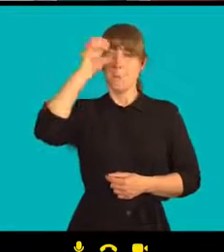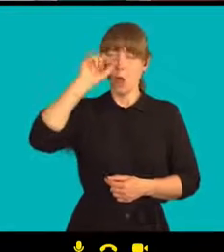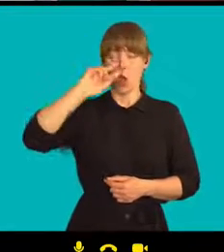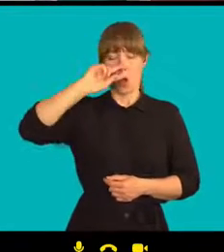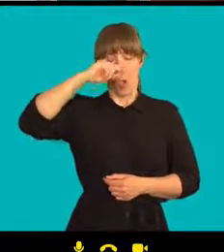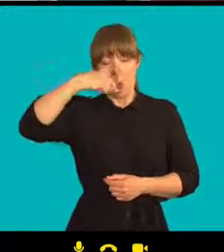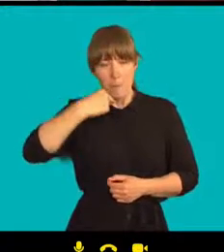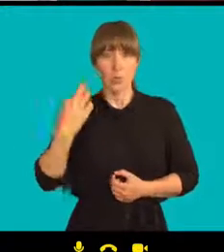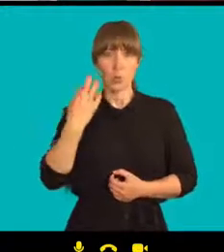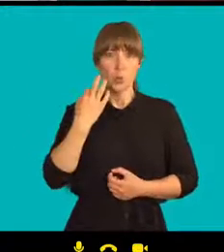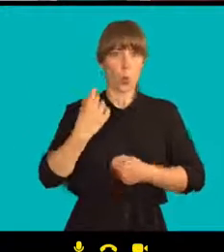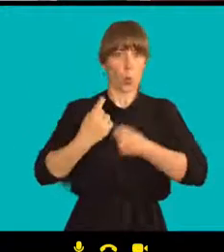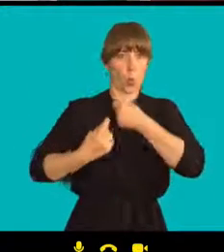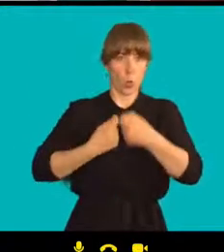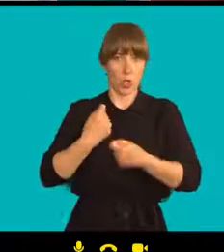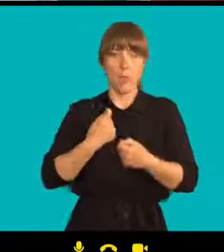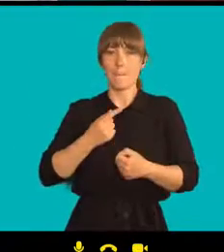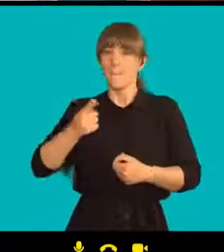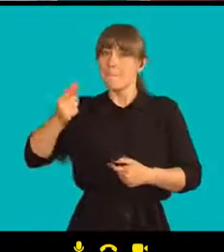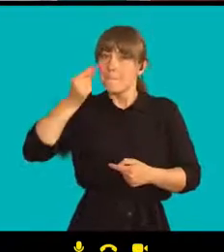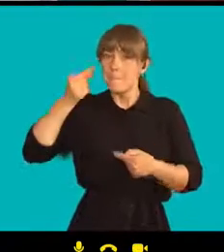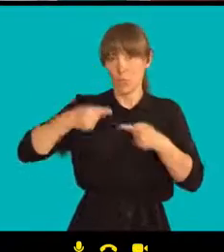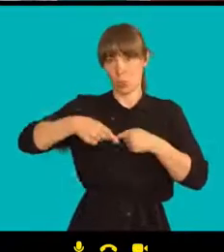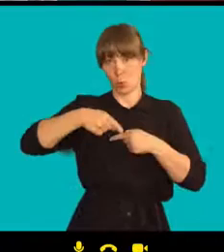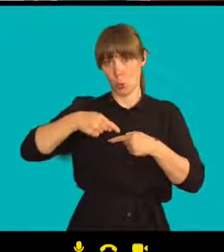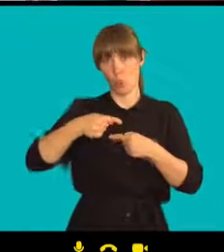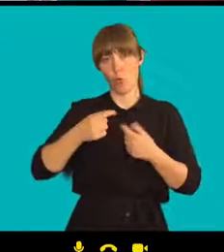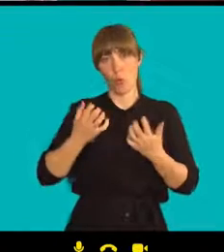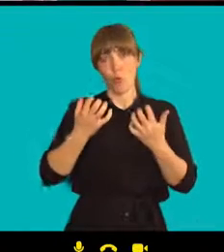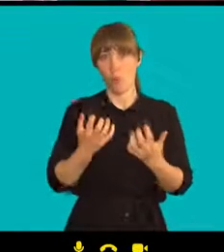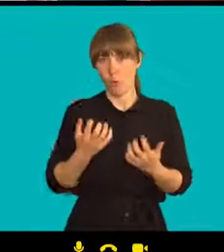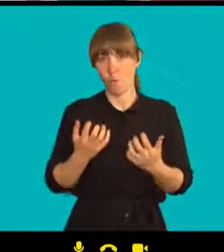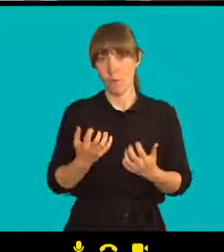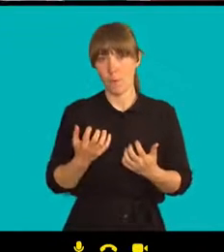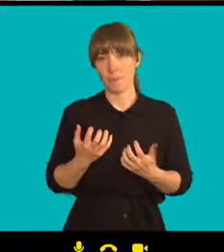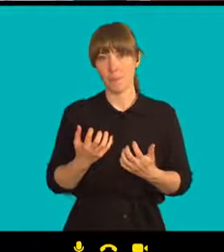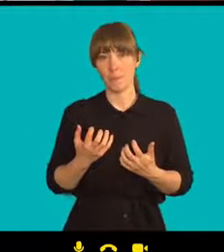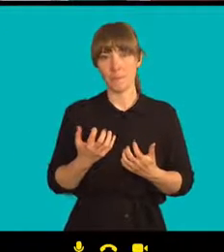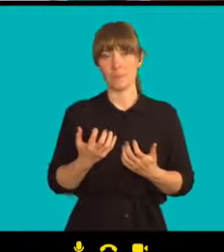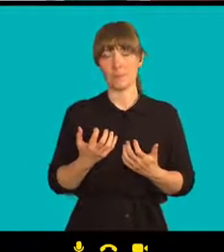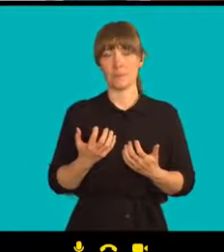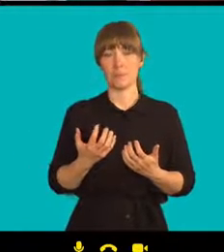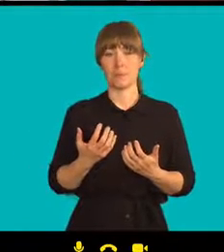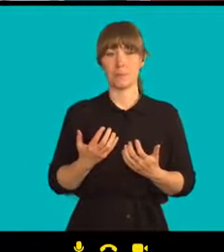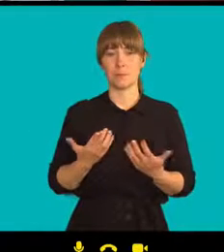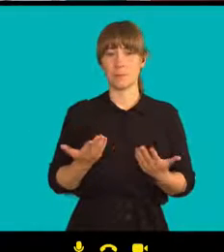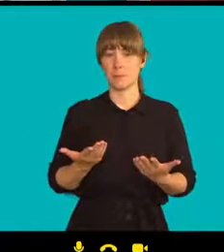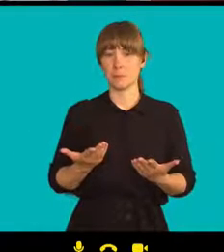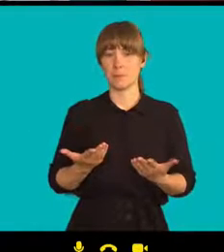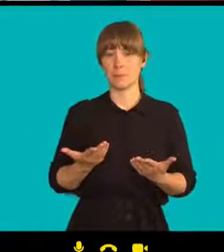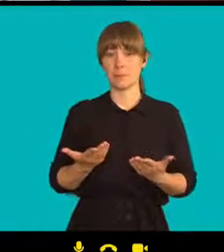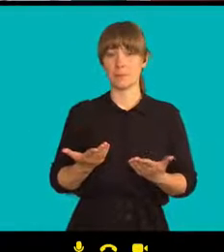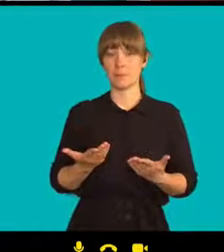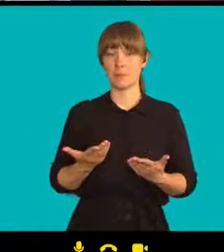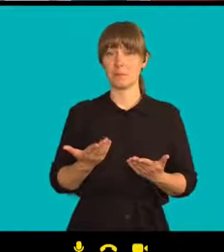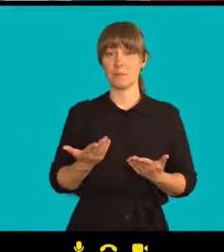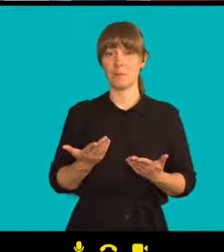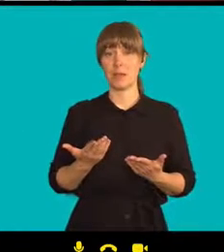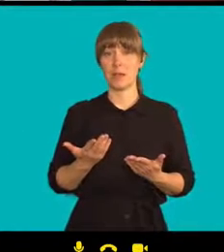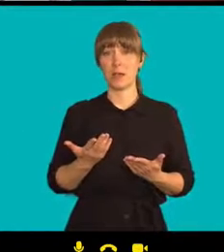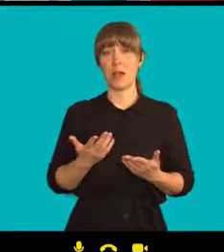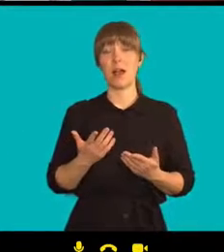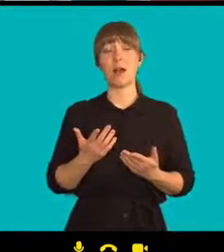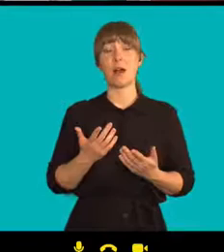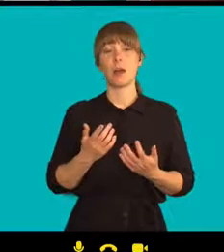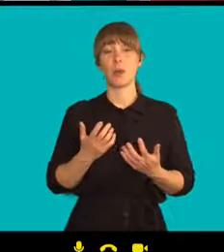a to velice brzy a ve vládní